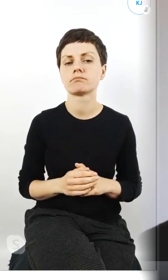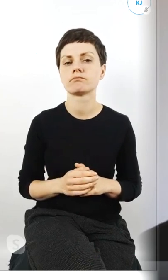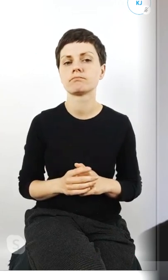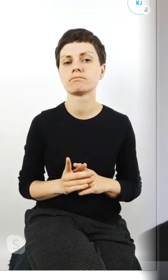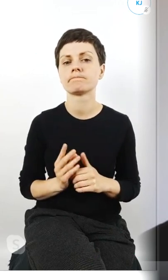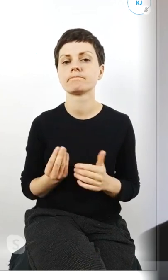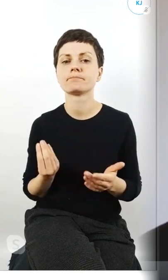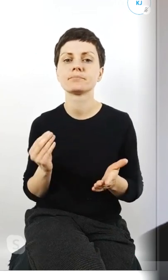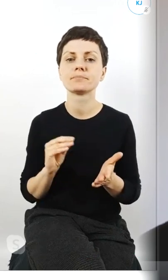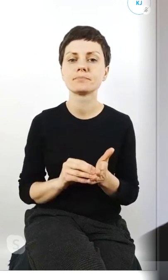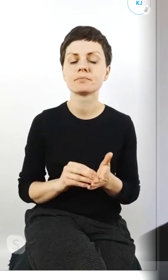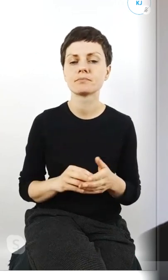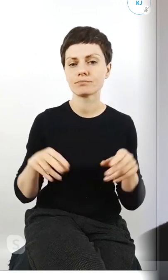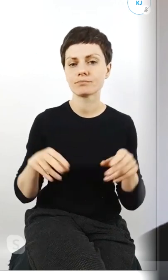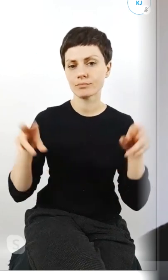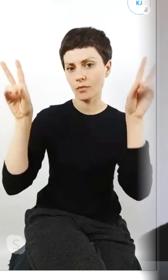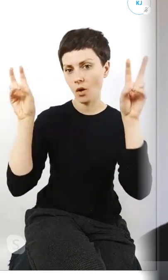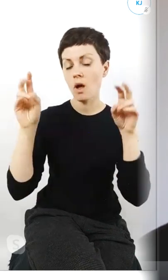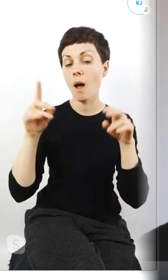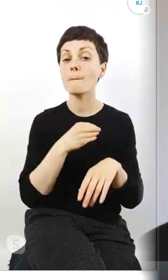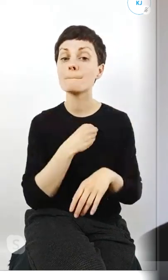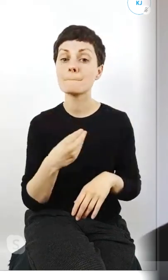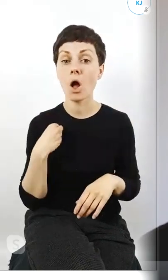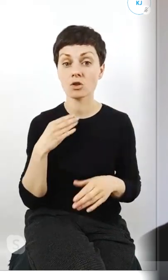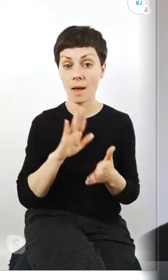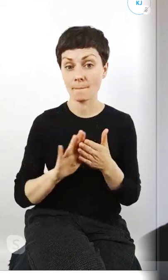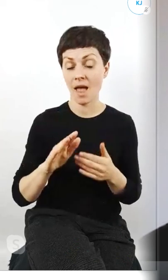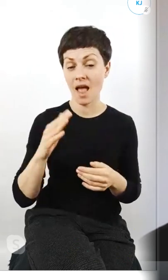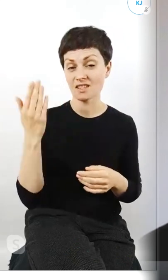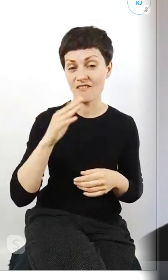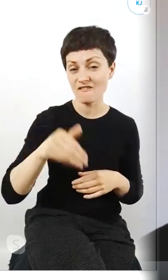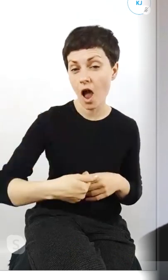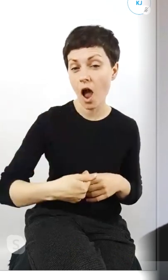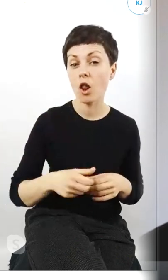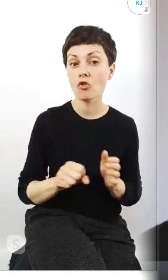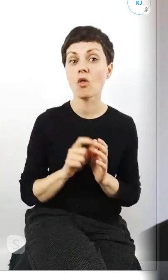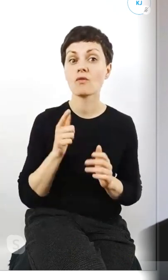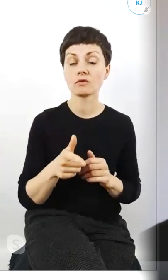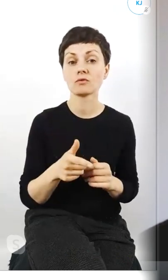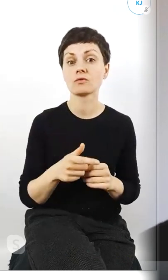motta że Polska bez węgla do 2030 roku